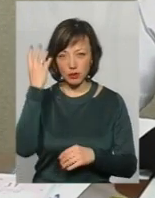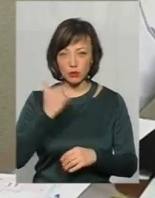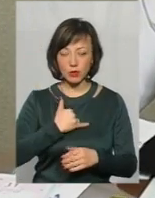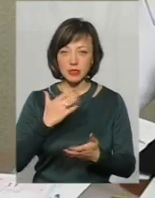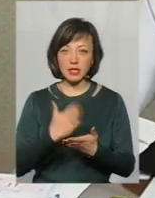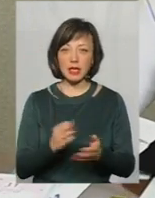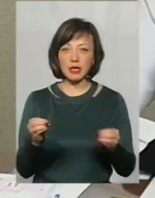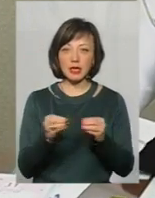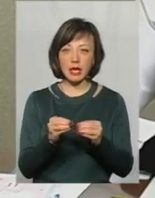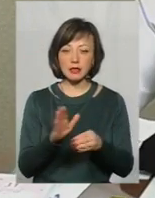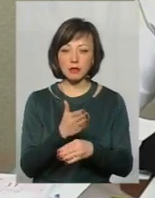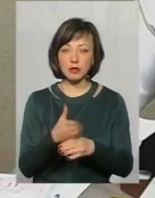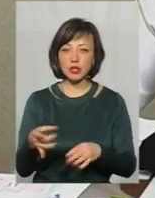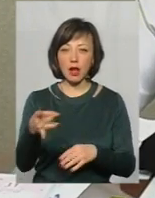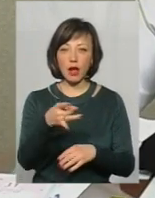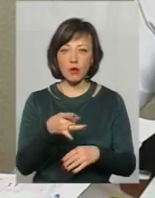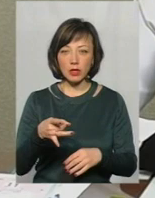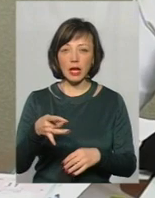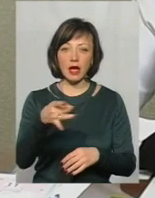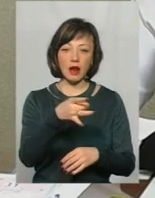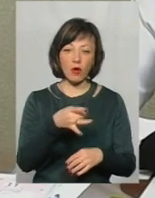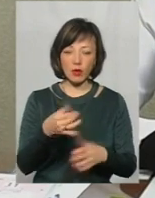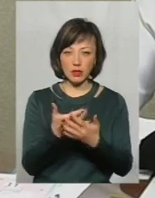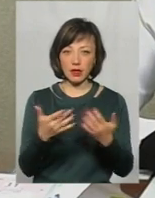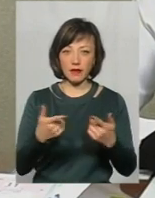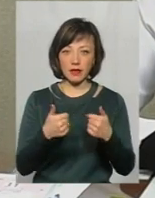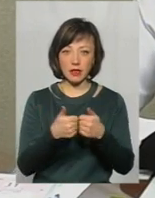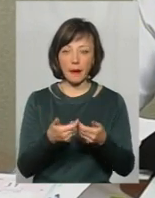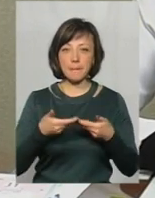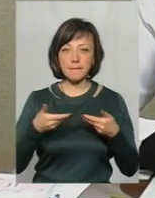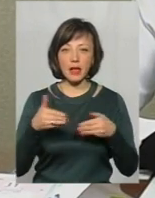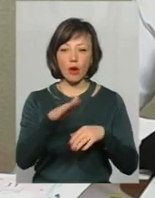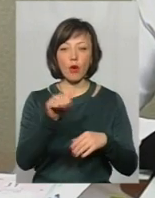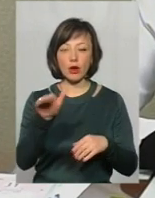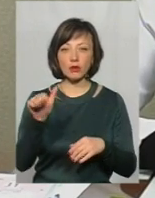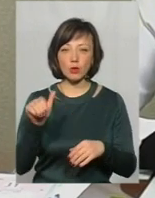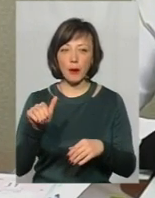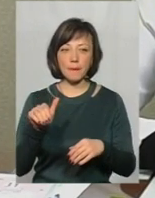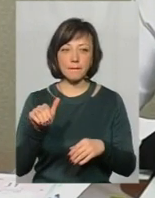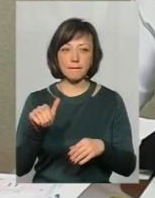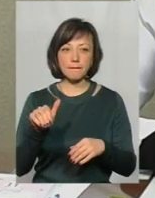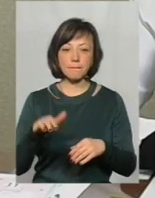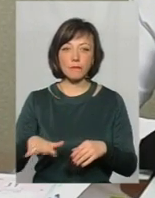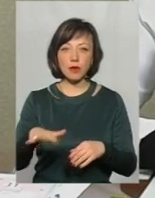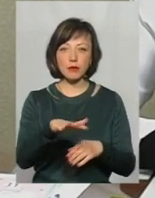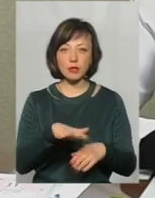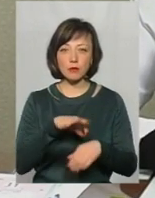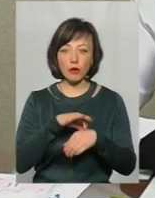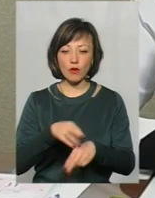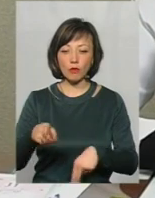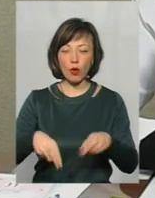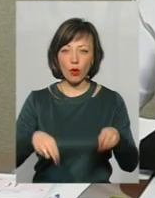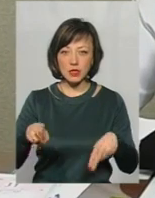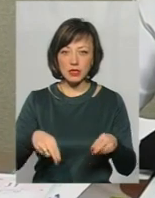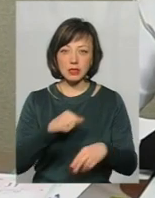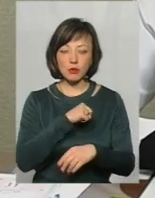10 міжрайонних і районних відділень. Ми орендуємо приміщення секційних цих залів, де ми проводимо розтини,